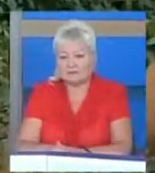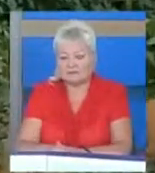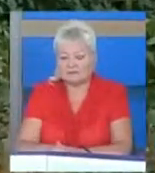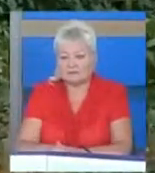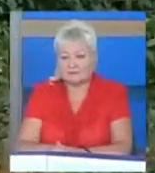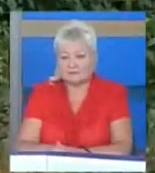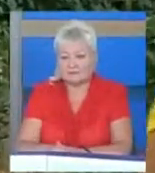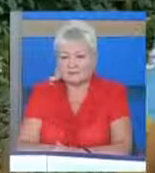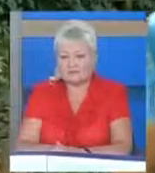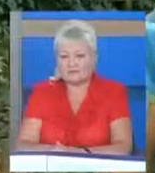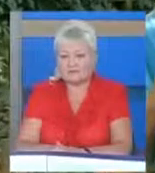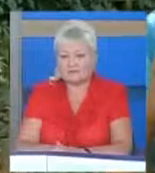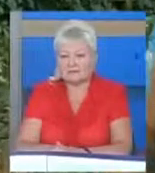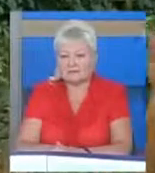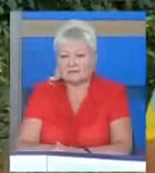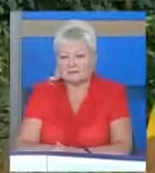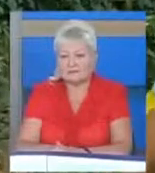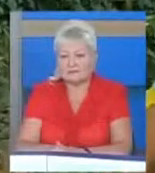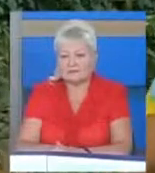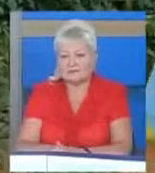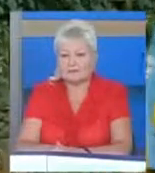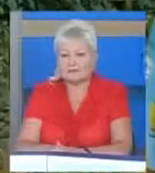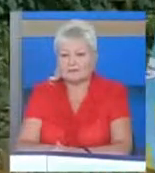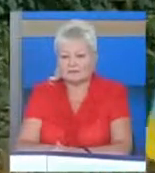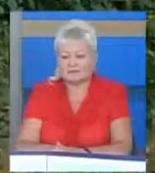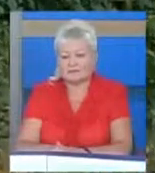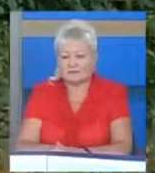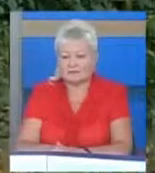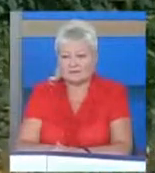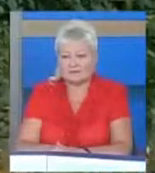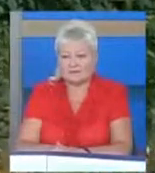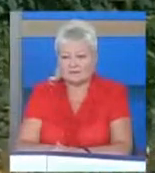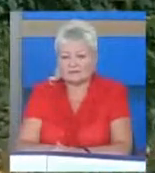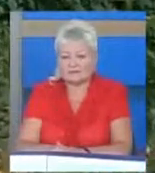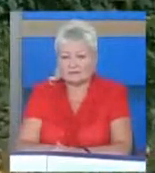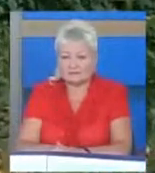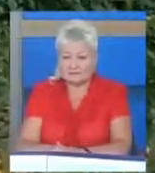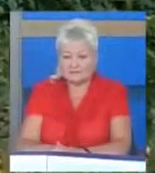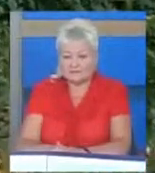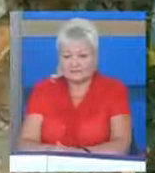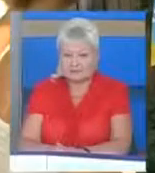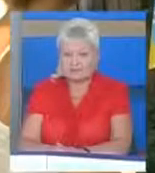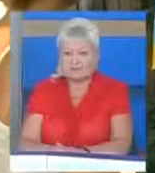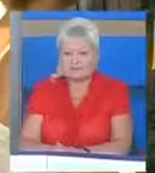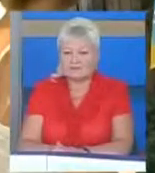Я буду старатися, щоб підготуватися на наступні Дифлі Олімпійські ігри, щоб отримати медаль.